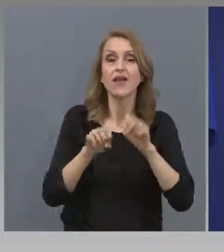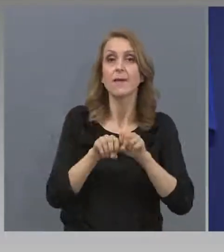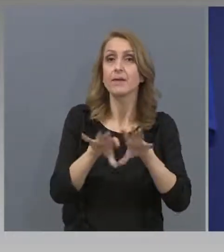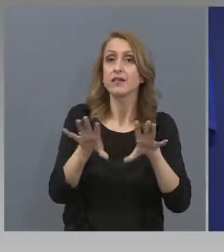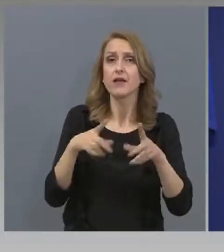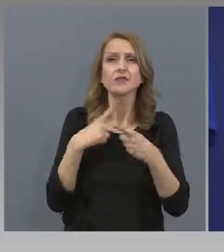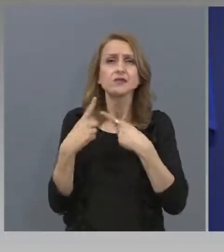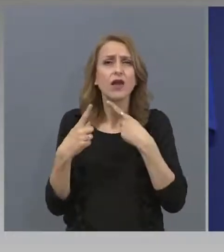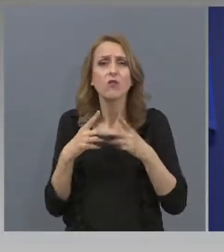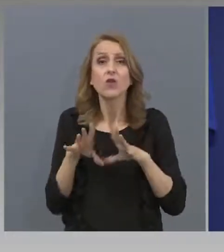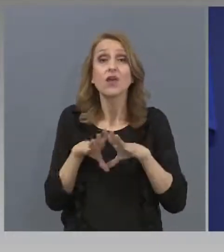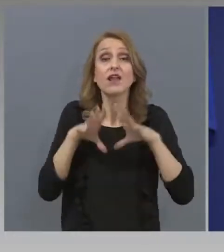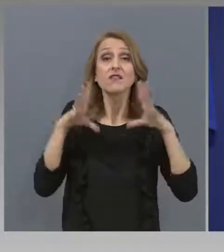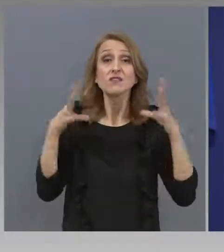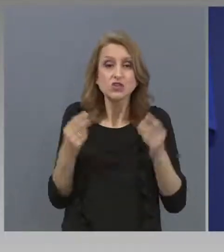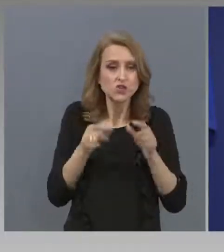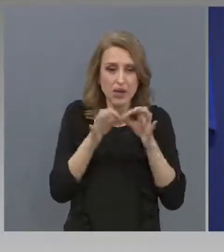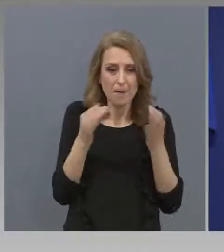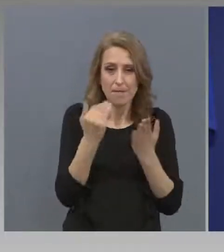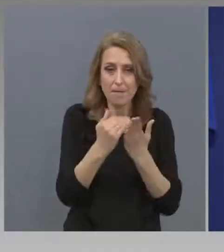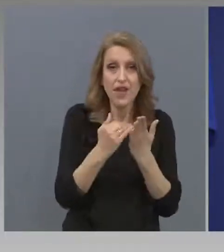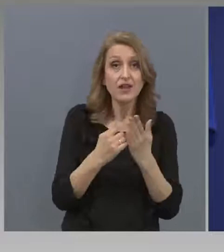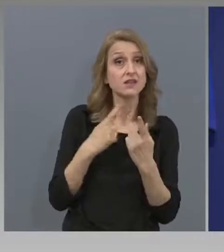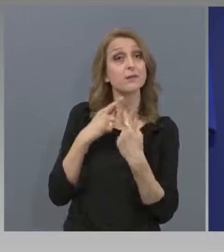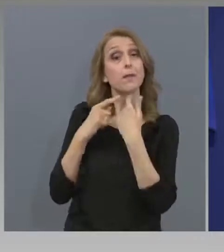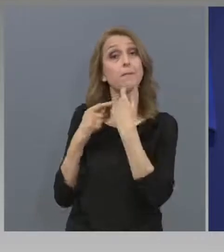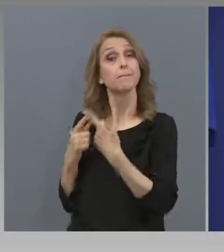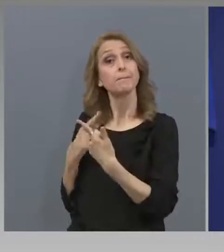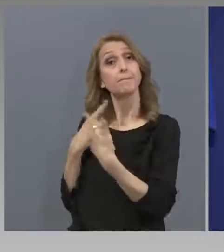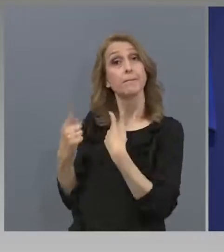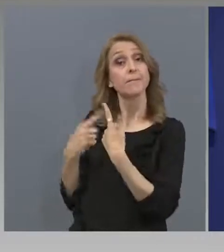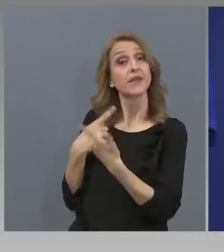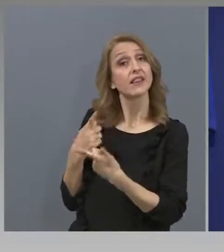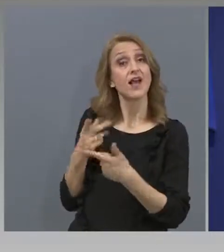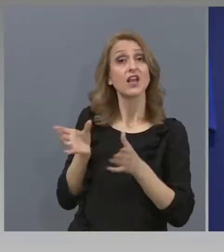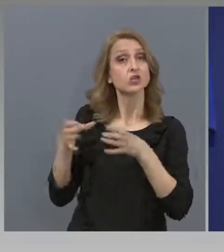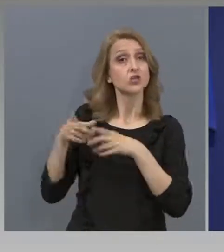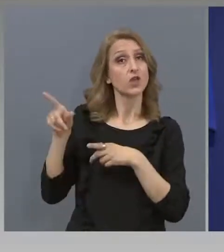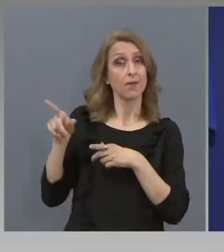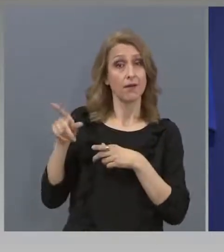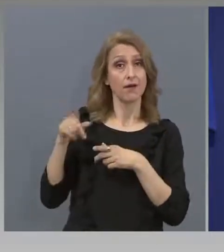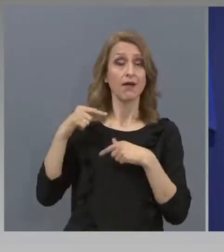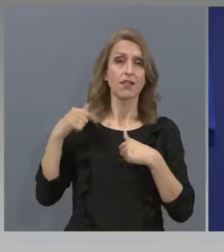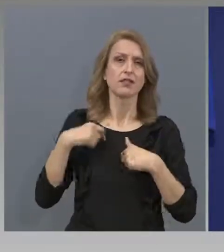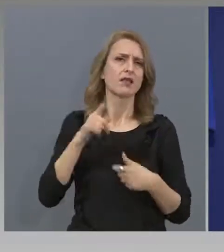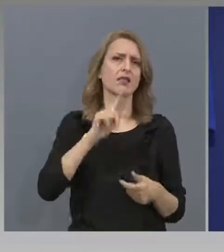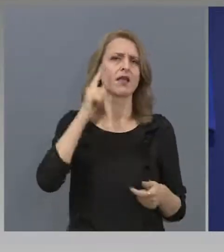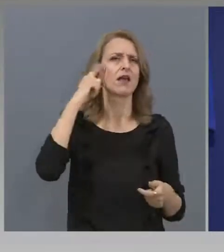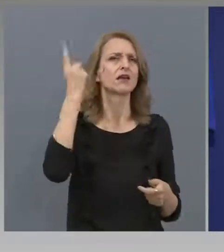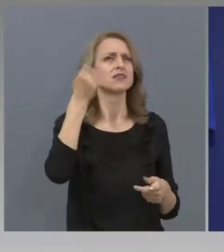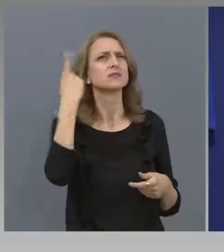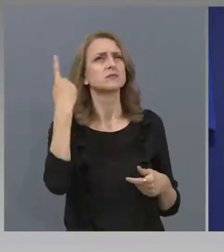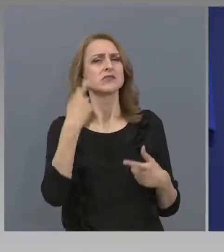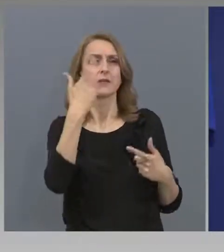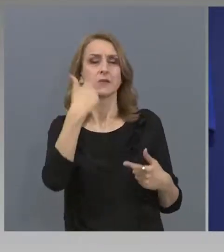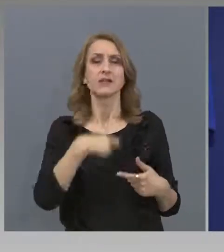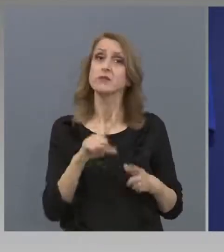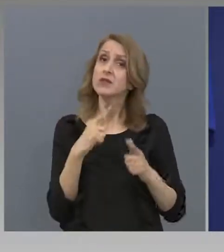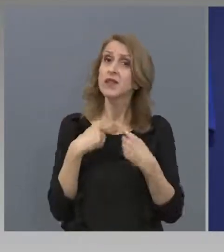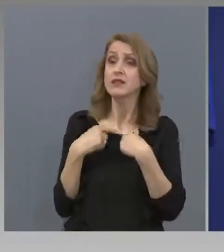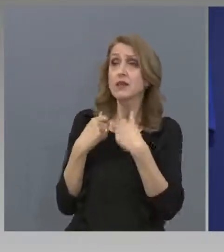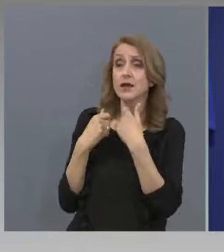коментирали всички тези мерки с тях. Тъй като не може да се позволим да се изживяваме като по-добри специалисты от хората, които до момента